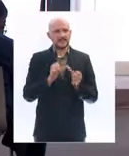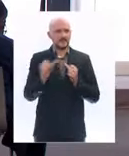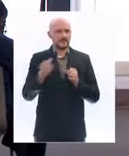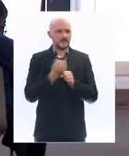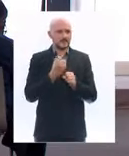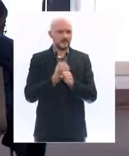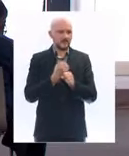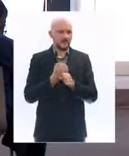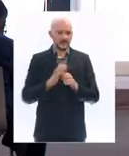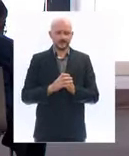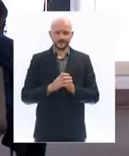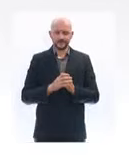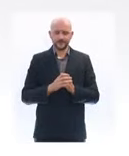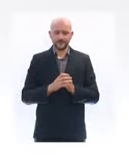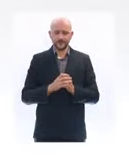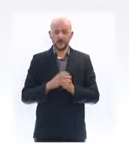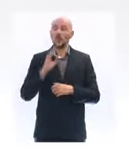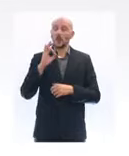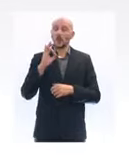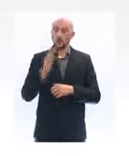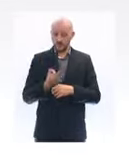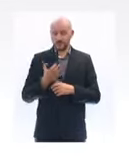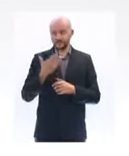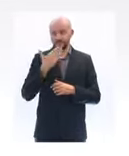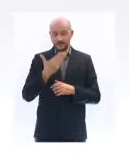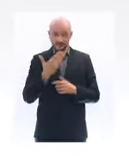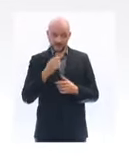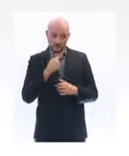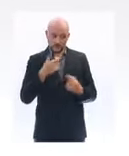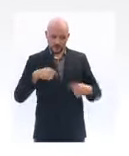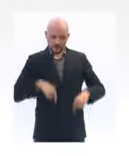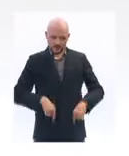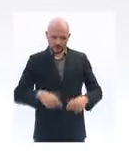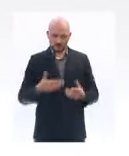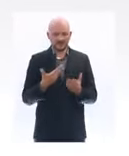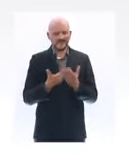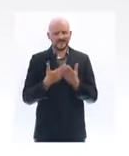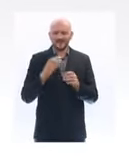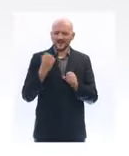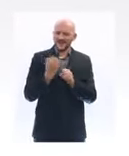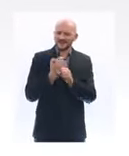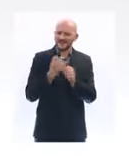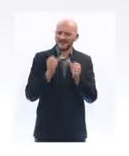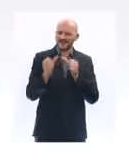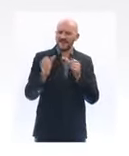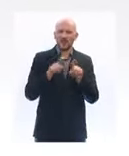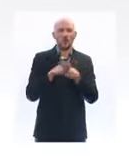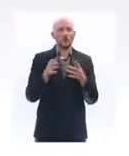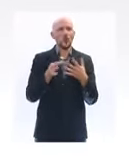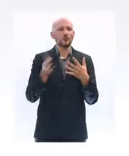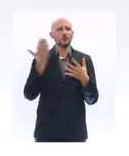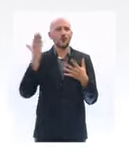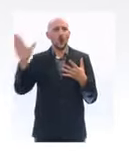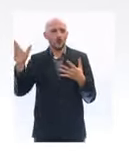Merci, monsieur le Premier ministre. Alors, quand j'ai dit que le télétravail n'est pas une option, ce que j'ai voulu dire, c'est que la règle que j'ai énoncée,